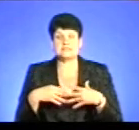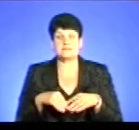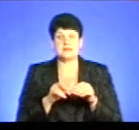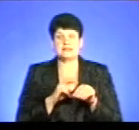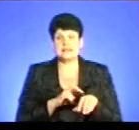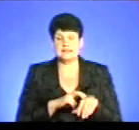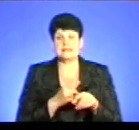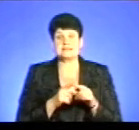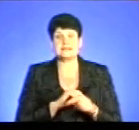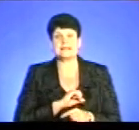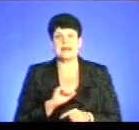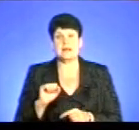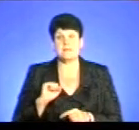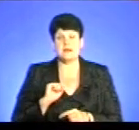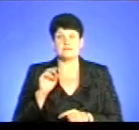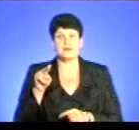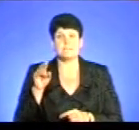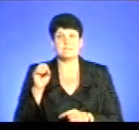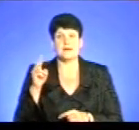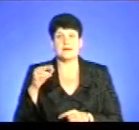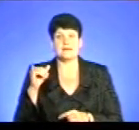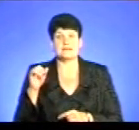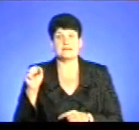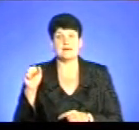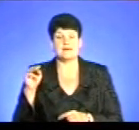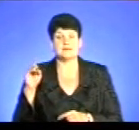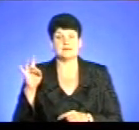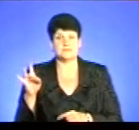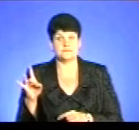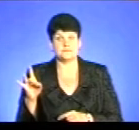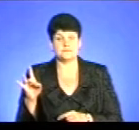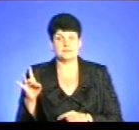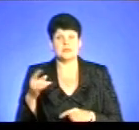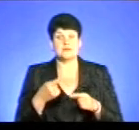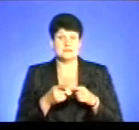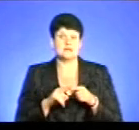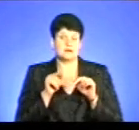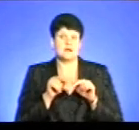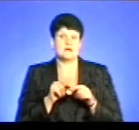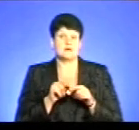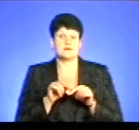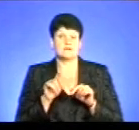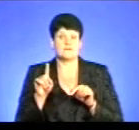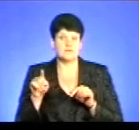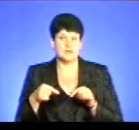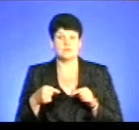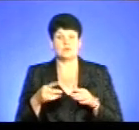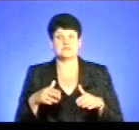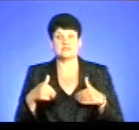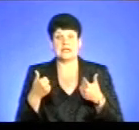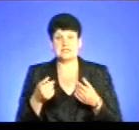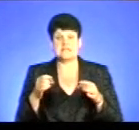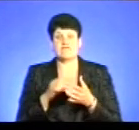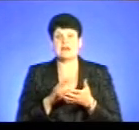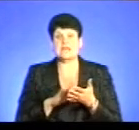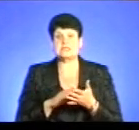це і терапевт, і педіатор. Тому що також, тобто, от така процедура, і, звичайно, звертаються в реєстратуру, де